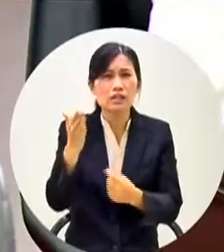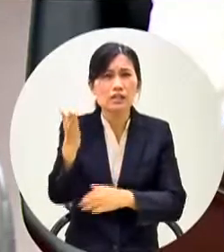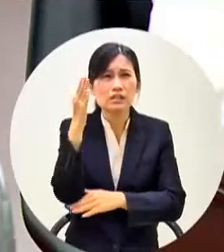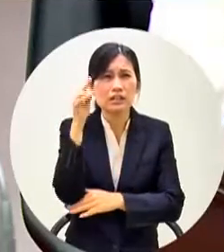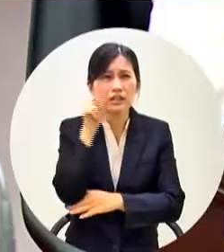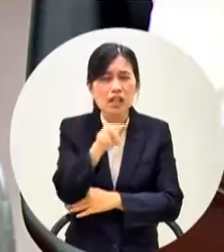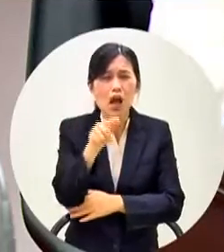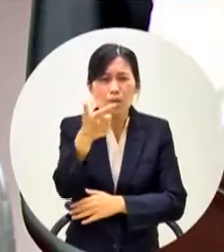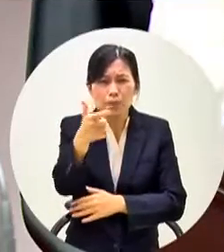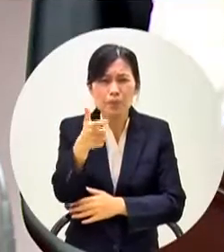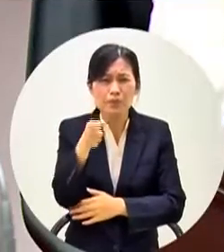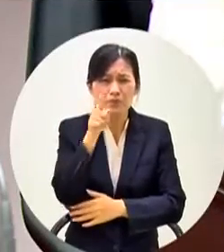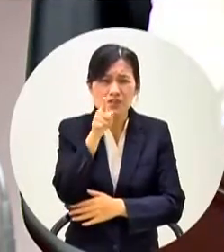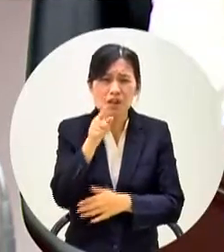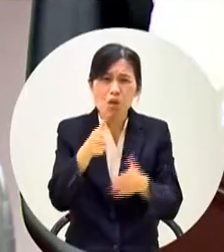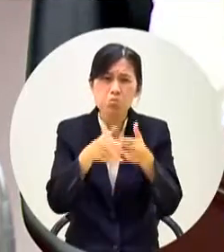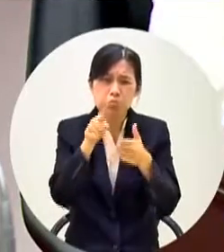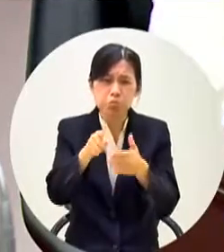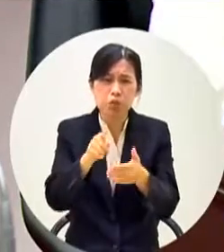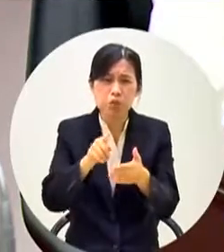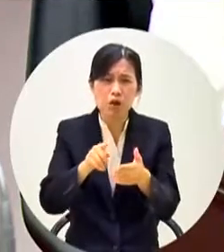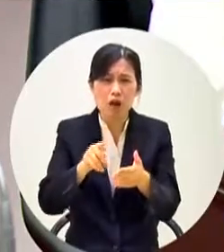要你黑白來啦你聽不懂啦